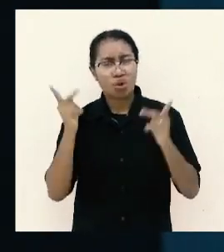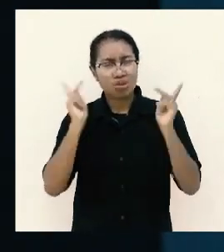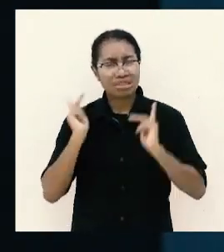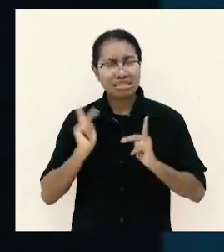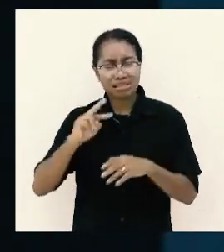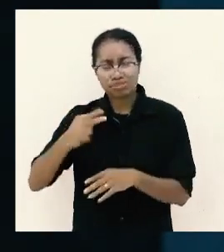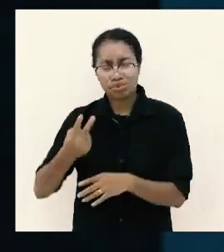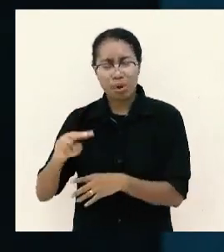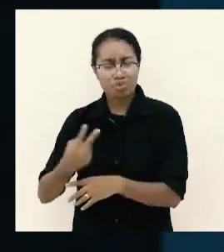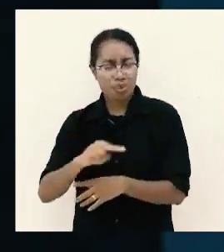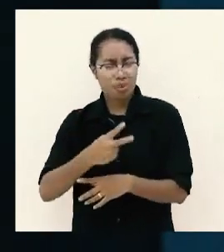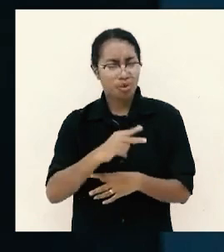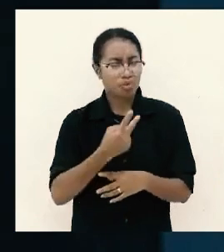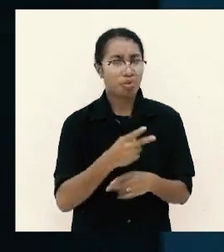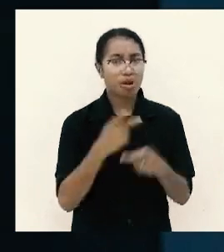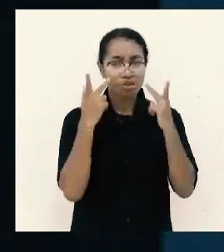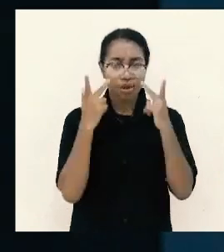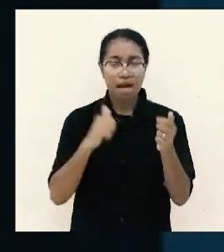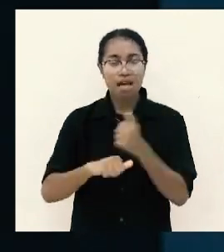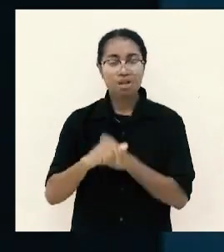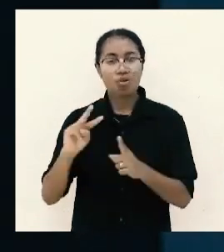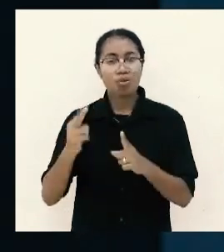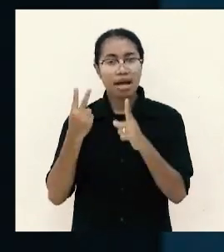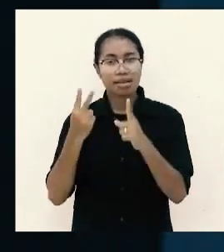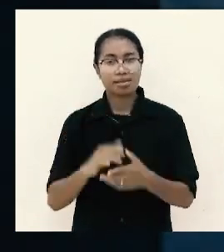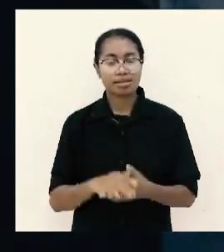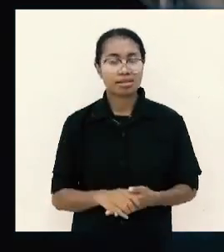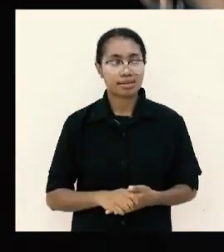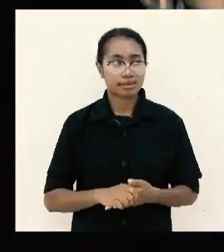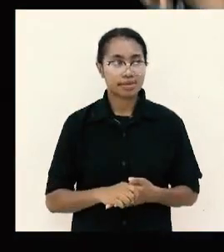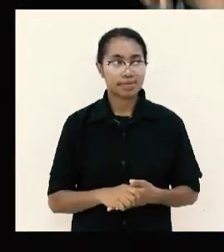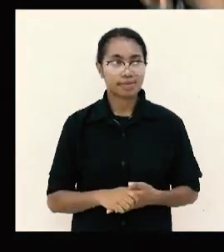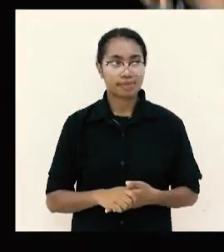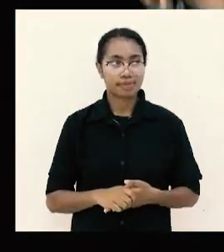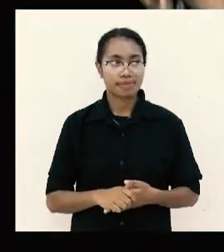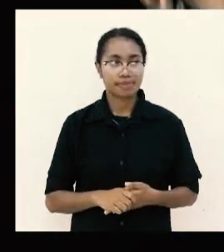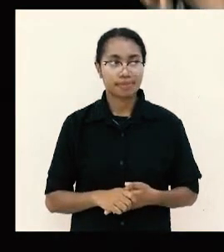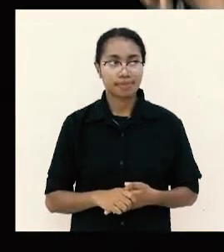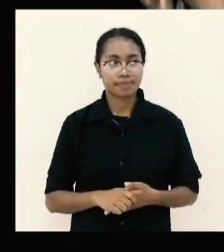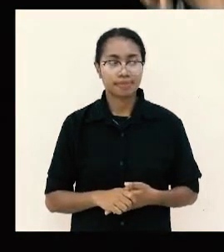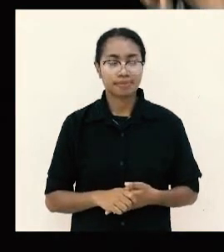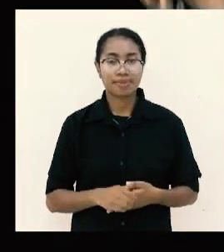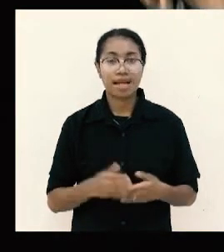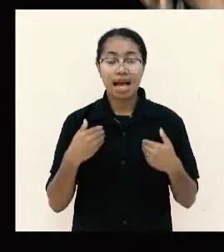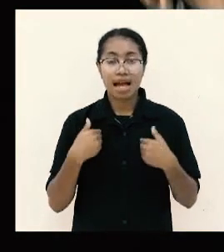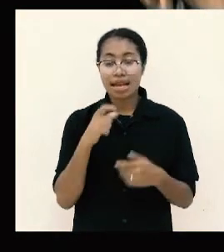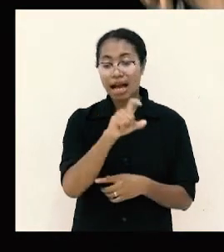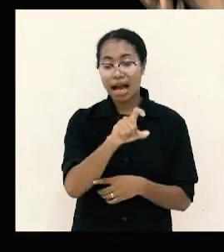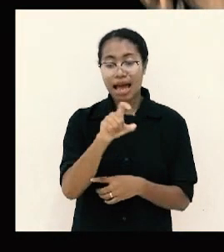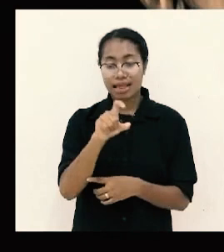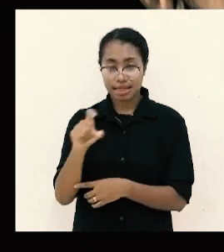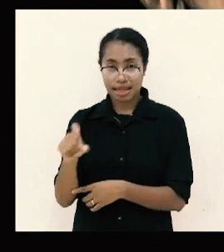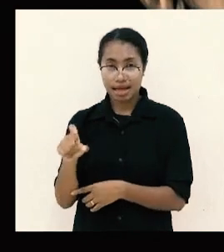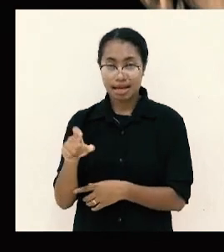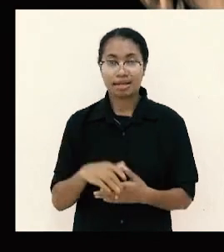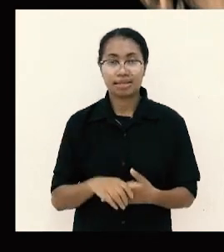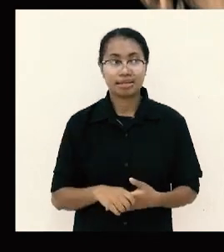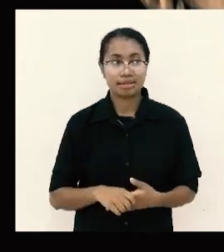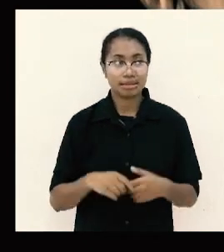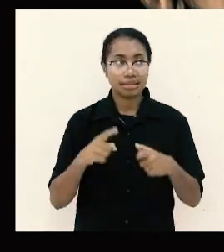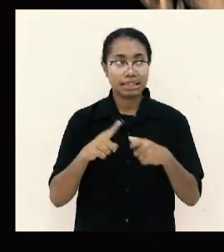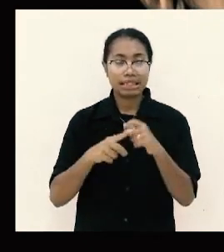coba perhatikan ayat 12 sekali lagi ada kata kenyang